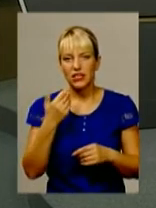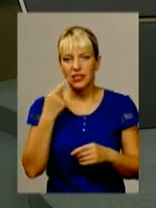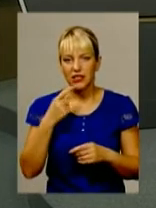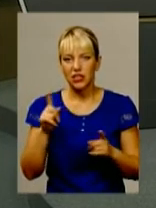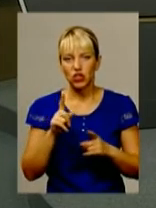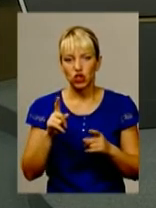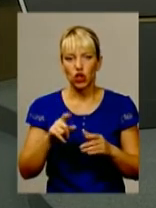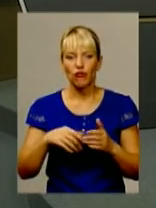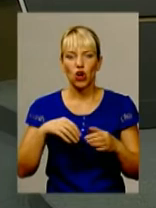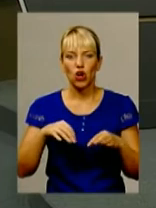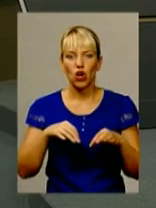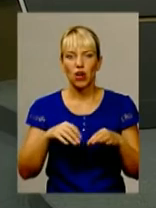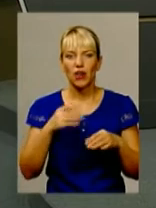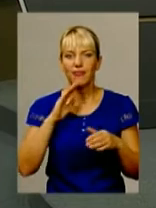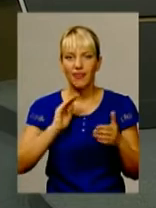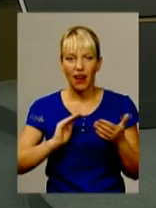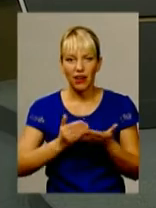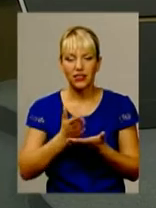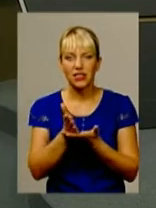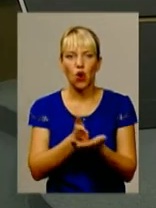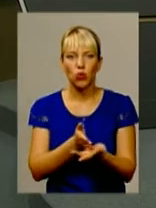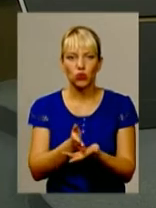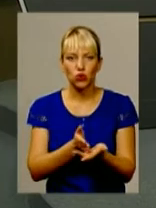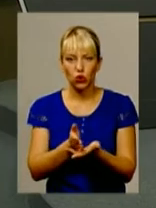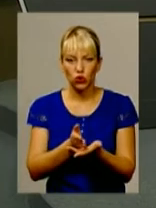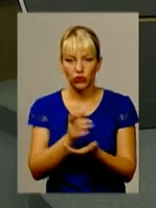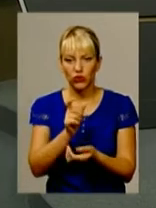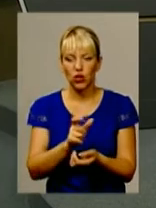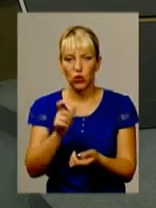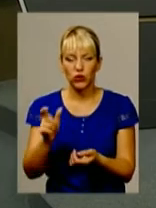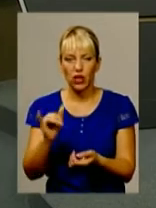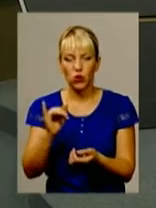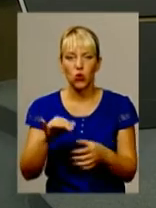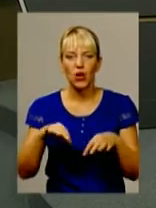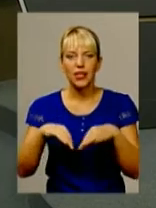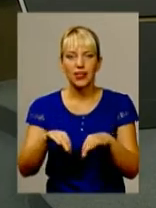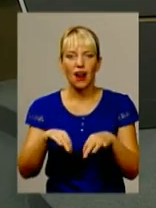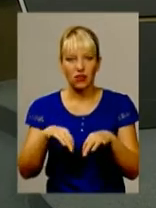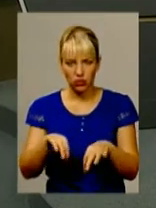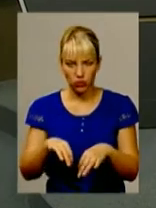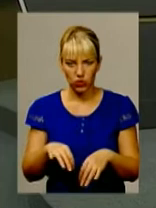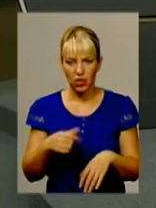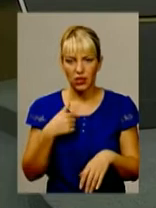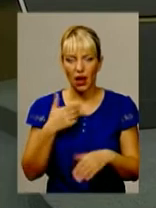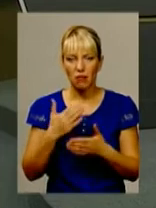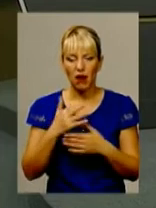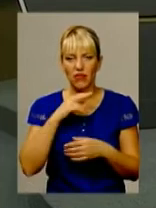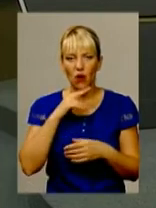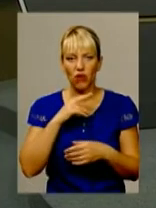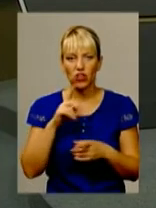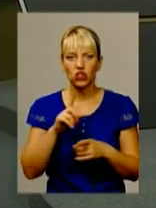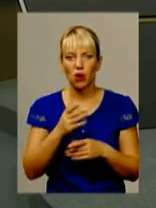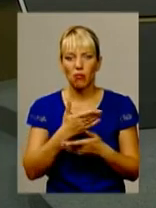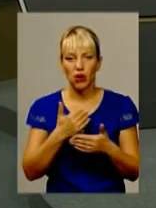центру якісне. Що ви мали на увазі? Я мав на увазі, що ми хочемо перевозити наших